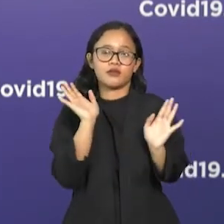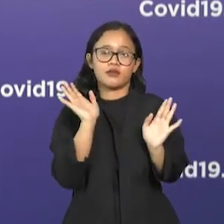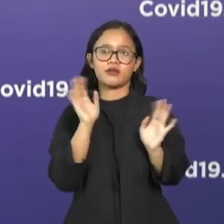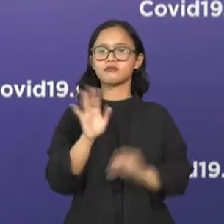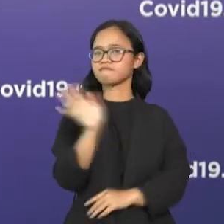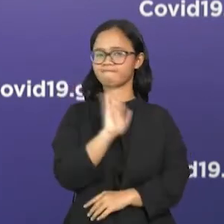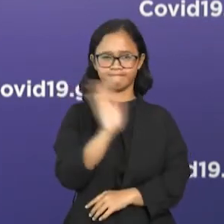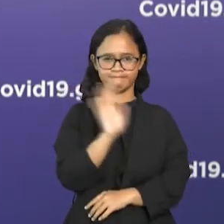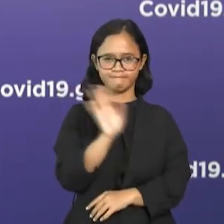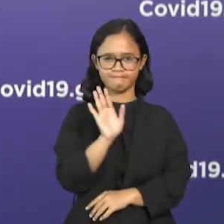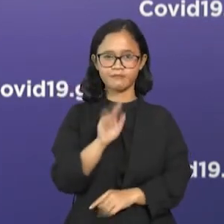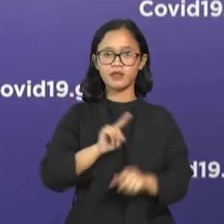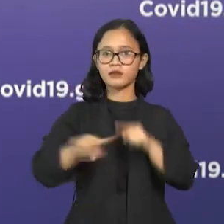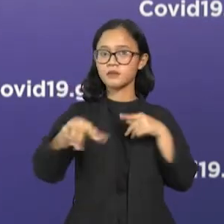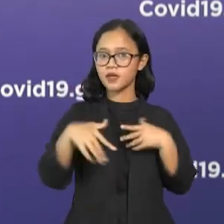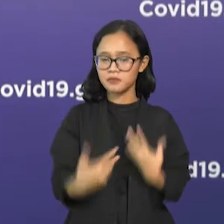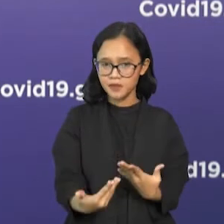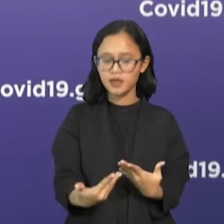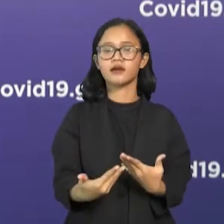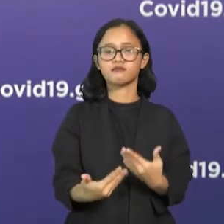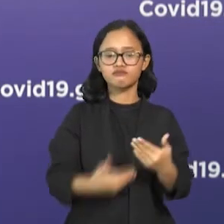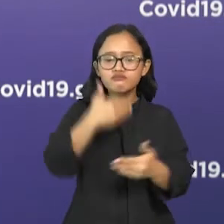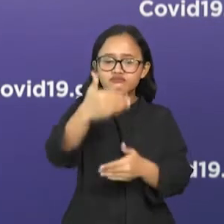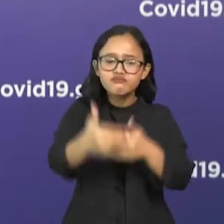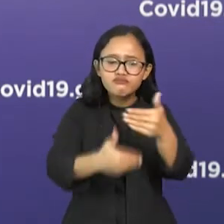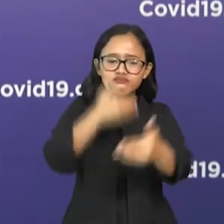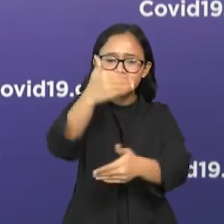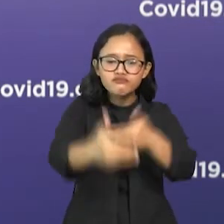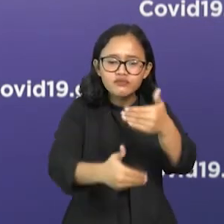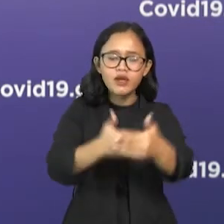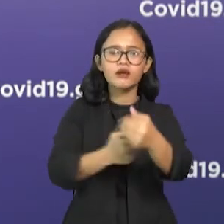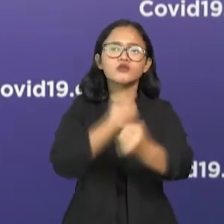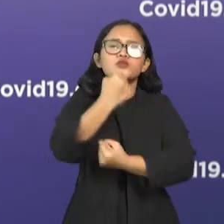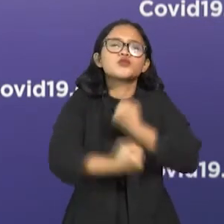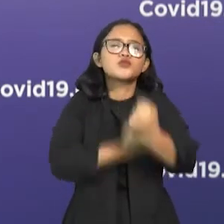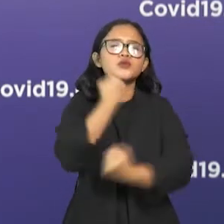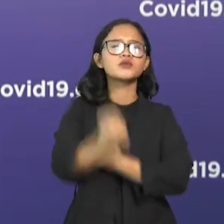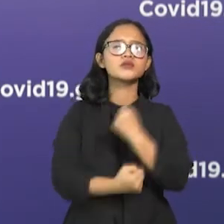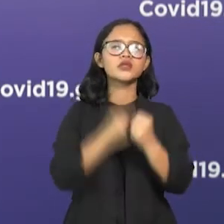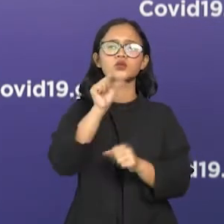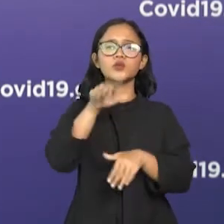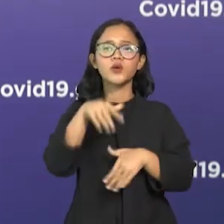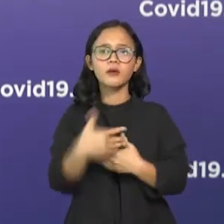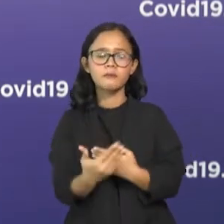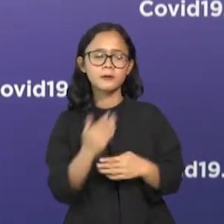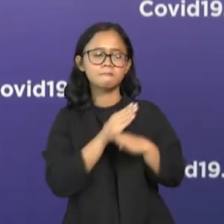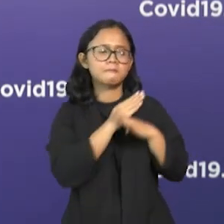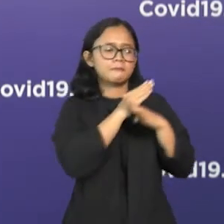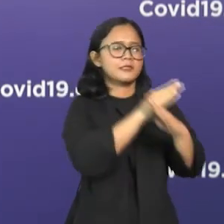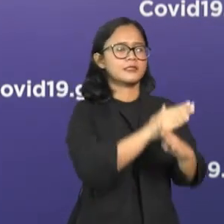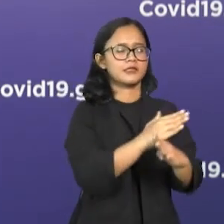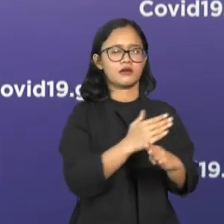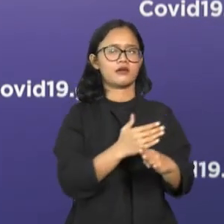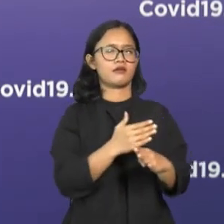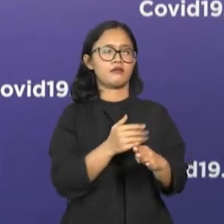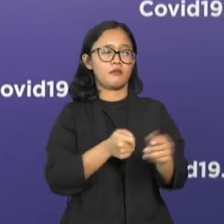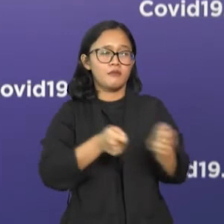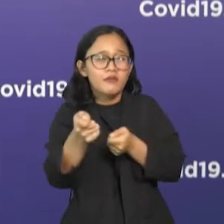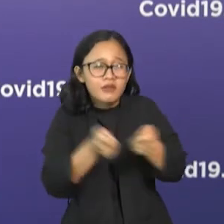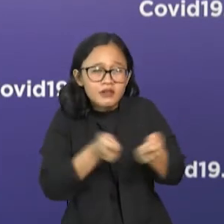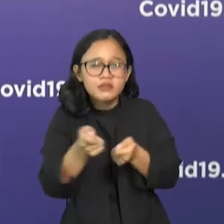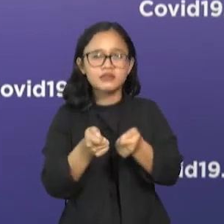enteng. Kita harus melakukan upaya-upaya untuk menekan, untuk melakukan kegiatan